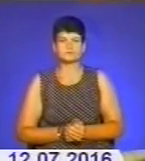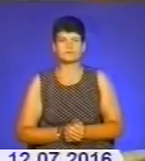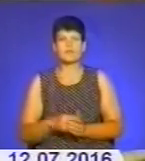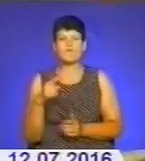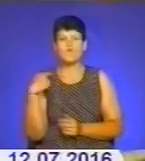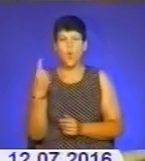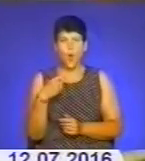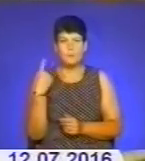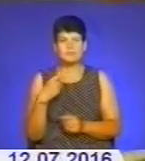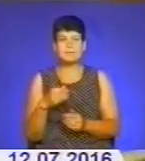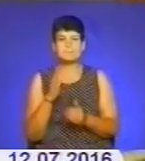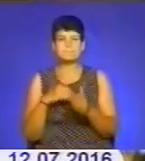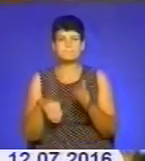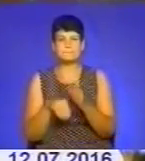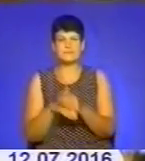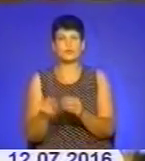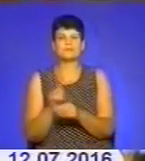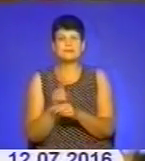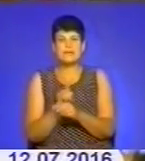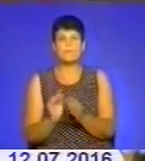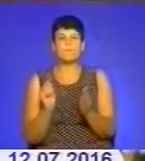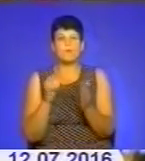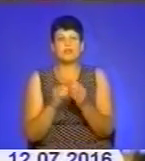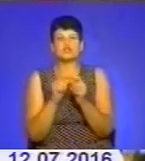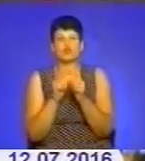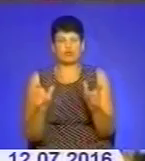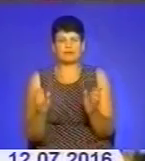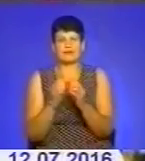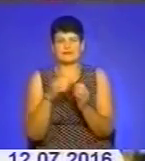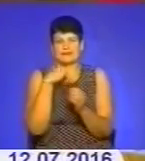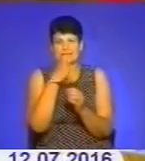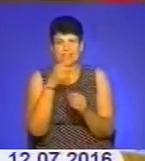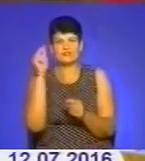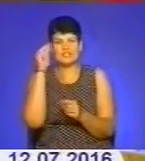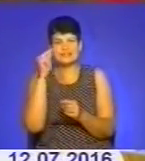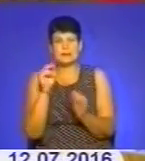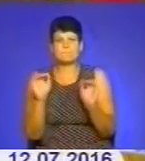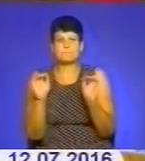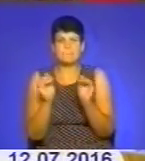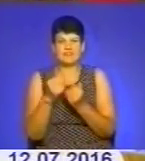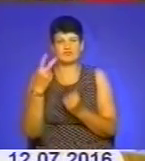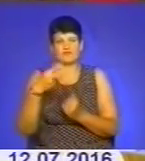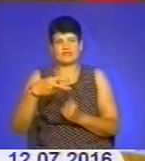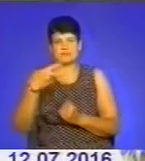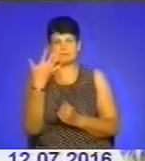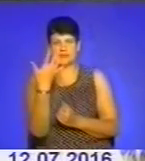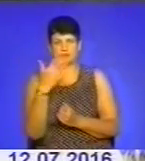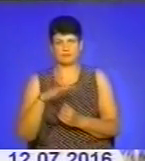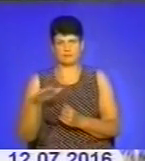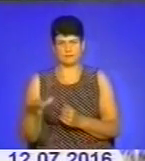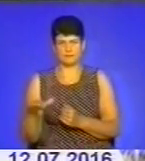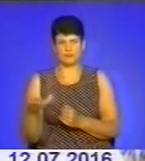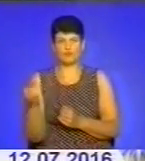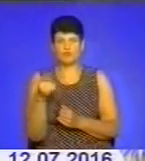області під оптимізацією потрапили школи десятирічки, в яких навчається менше 25 учнів. У